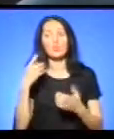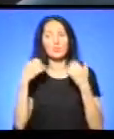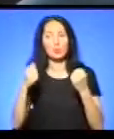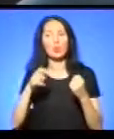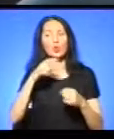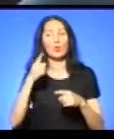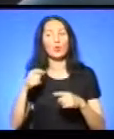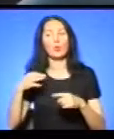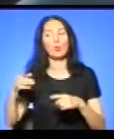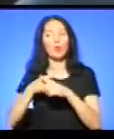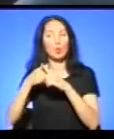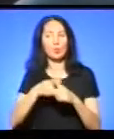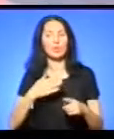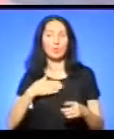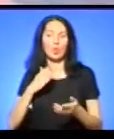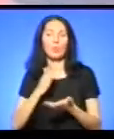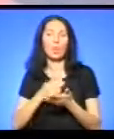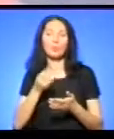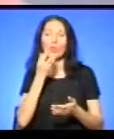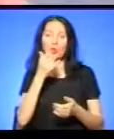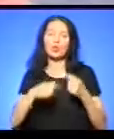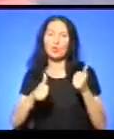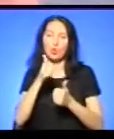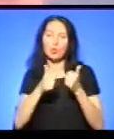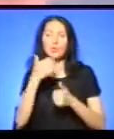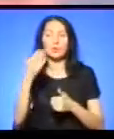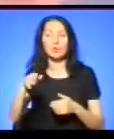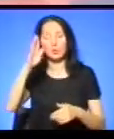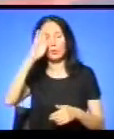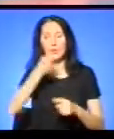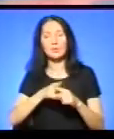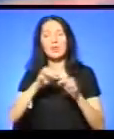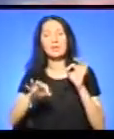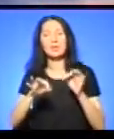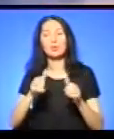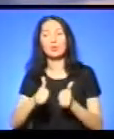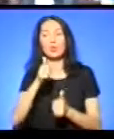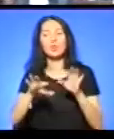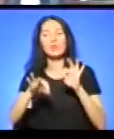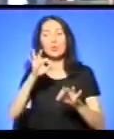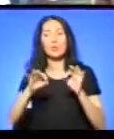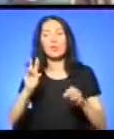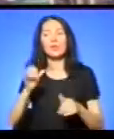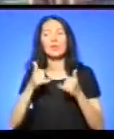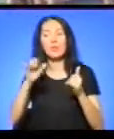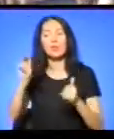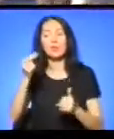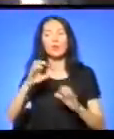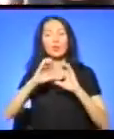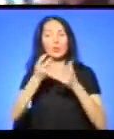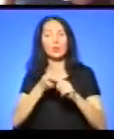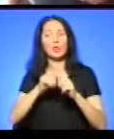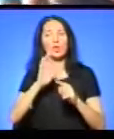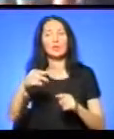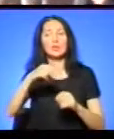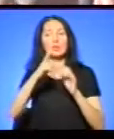конкуренцію вашим хлопцям. Цей турнір відбірковий на чемпіонат світу, який відбудеться 17-23